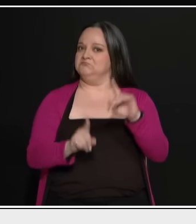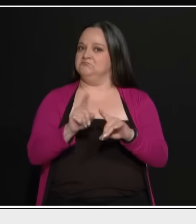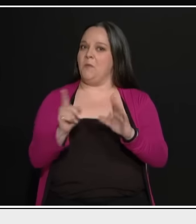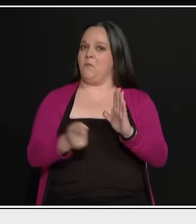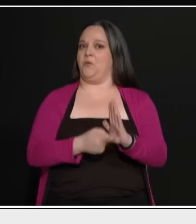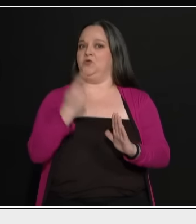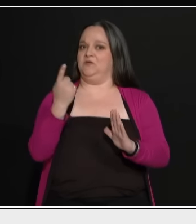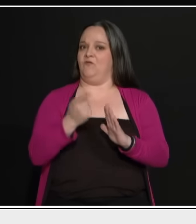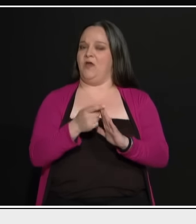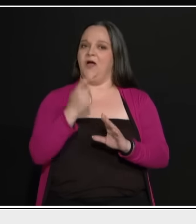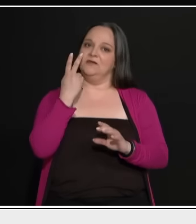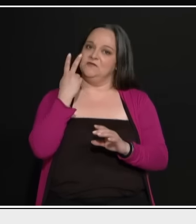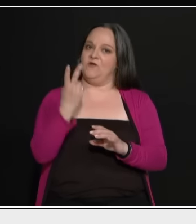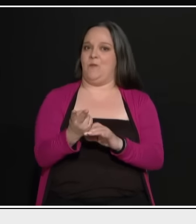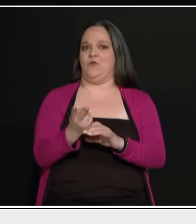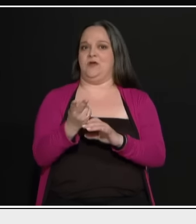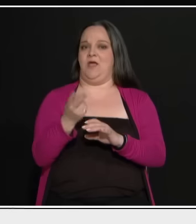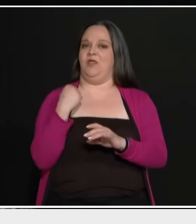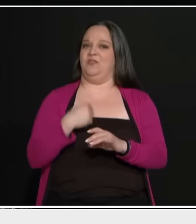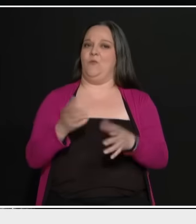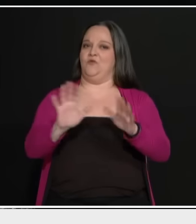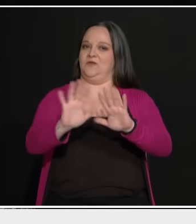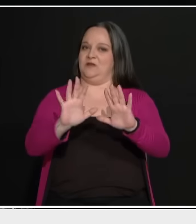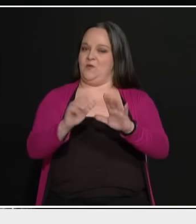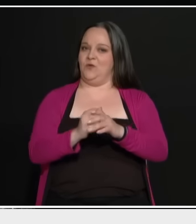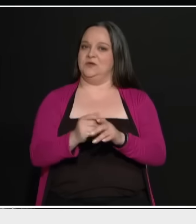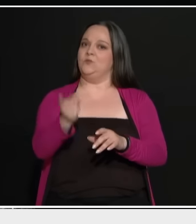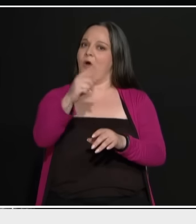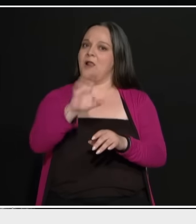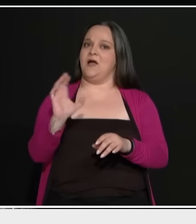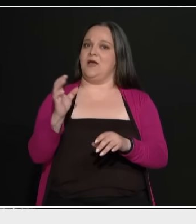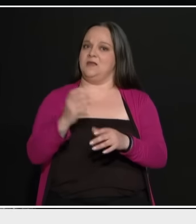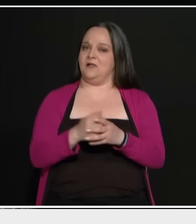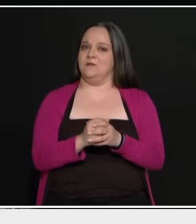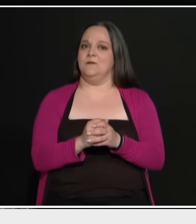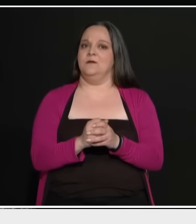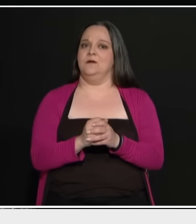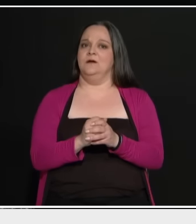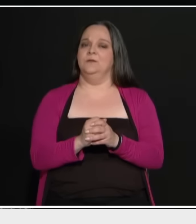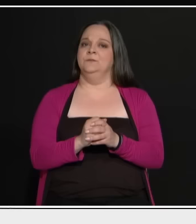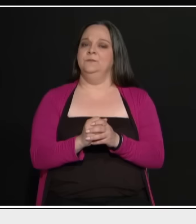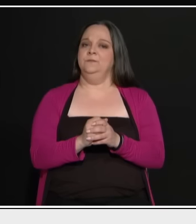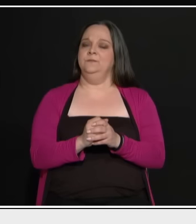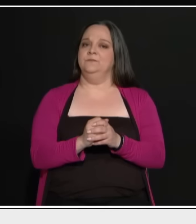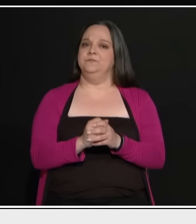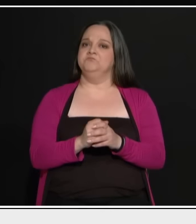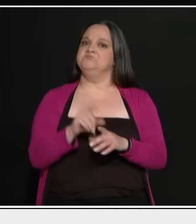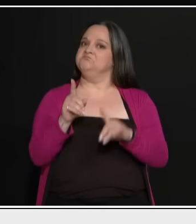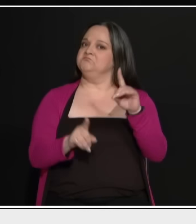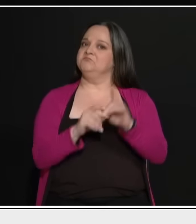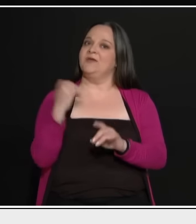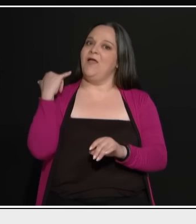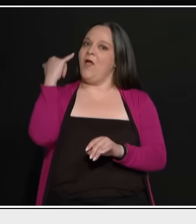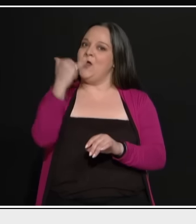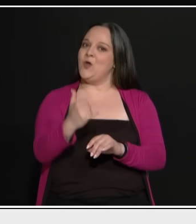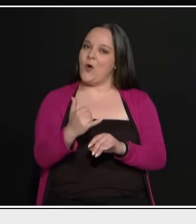άλλα κανάλια που μεταδίδουν την εικόνα μας, ότι πολλοί μπορούν να σας βλέπουν μετά από καιρό. Θα